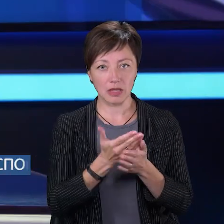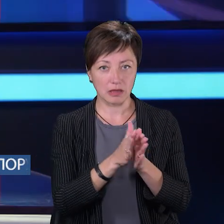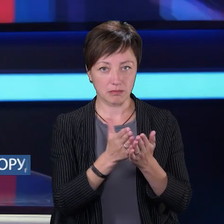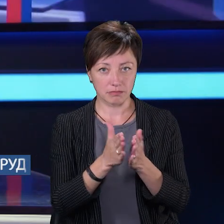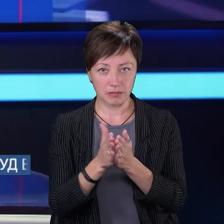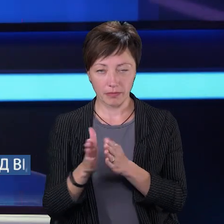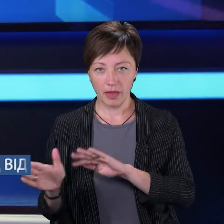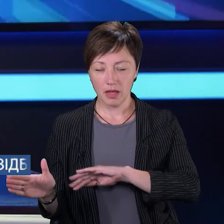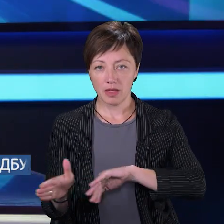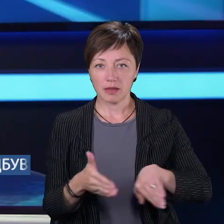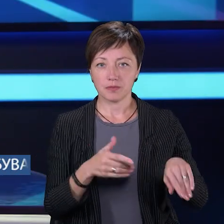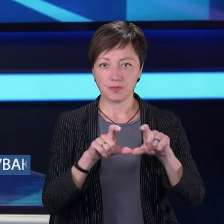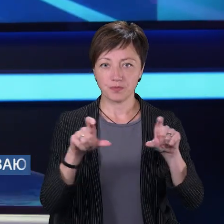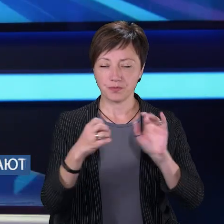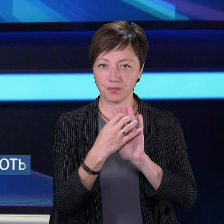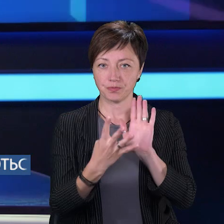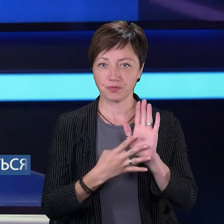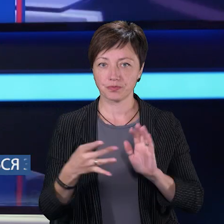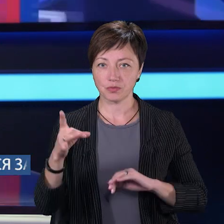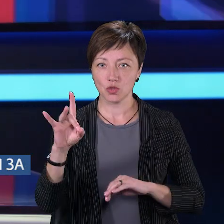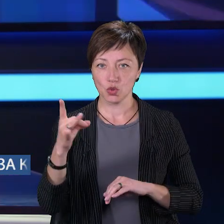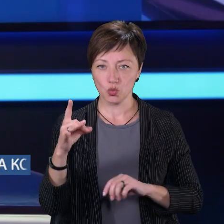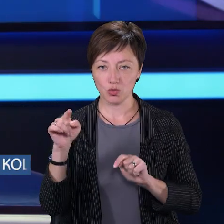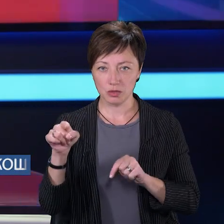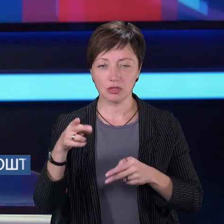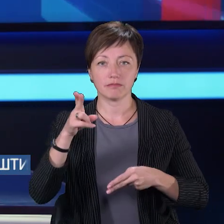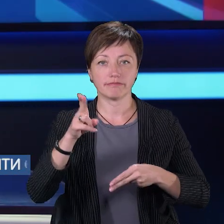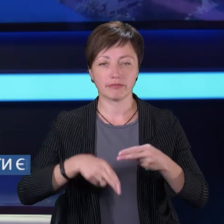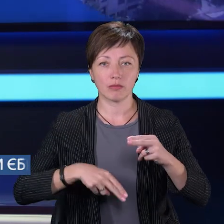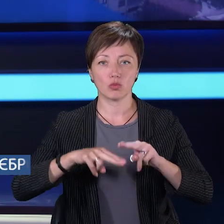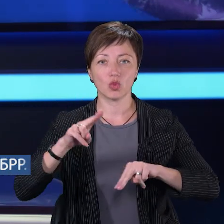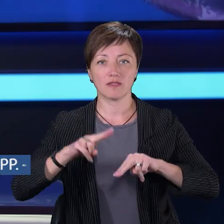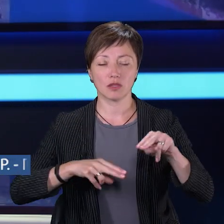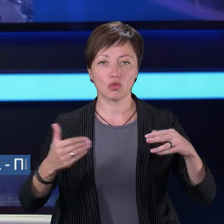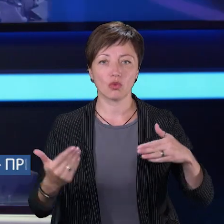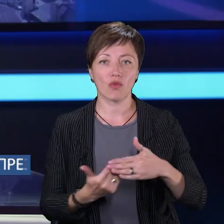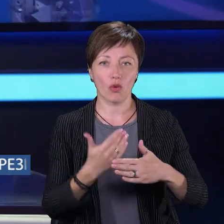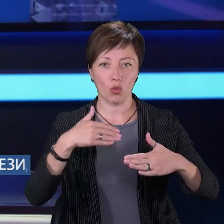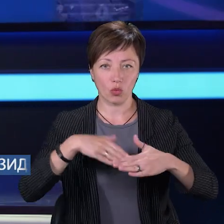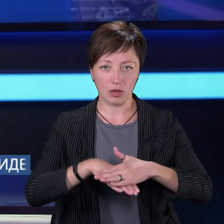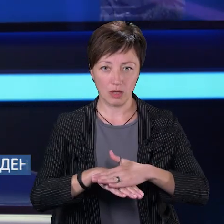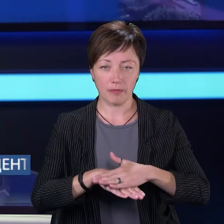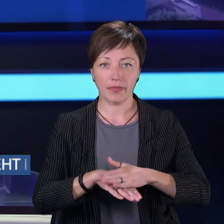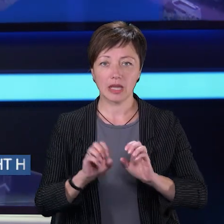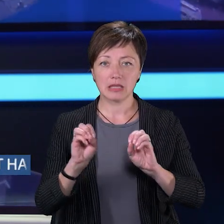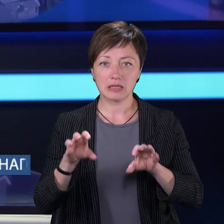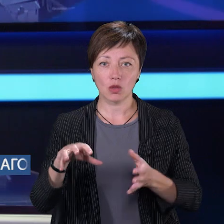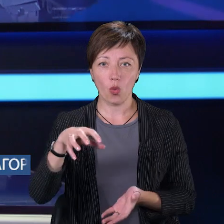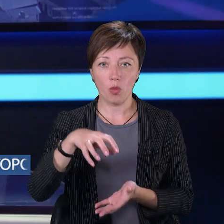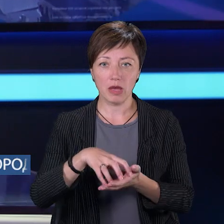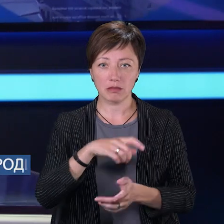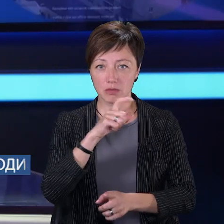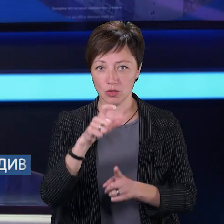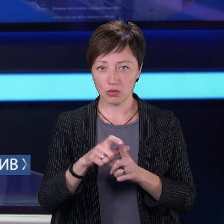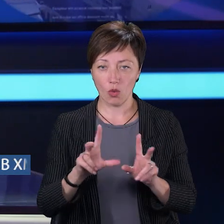У гімназії номер 19, що в мікрорайоні Ружична, завершується будівництво нового укриття. Здати об'єкт під ключ